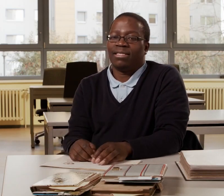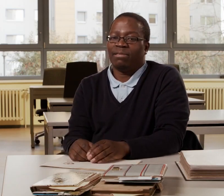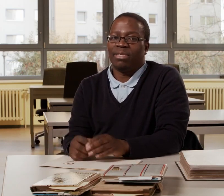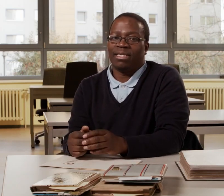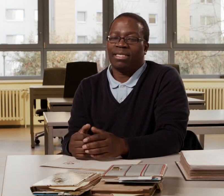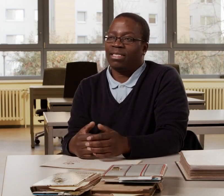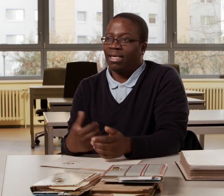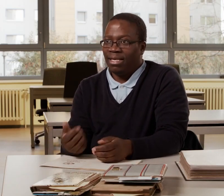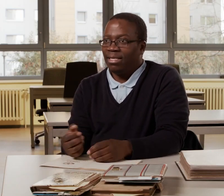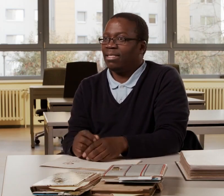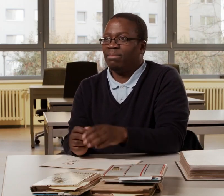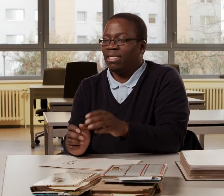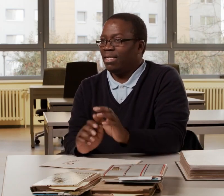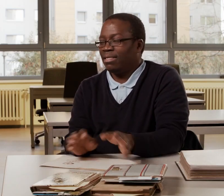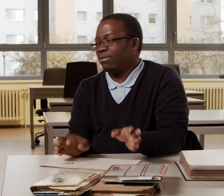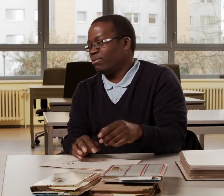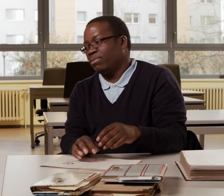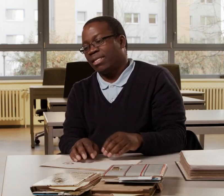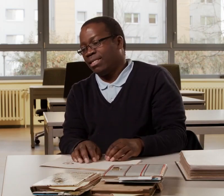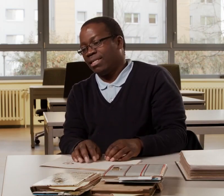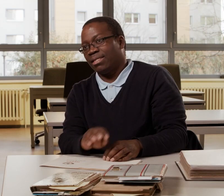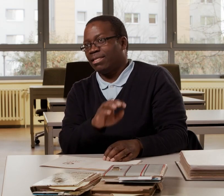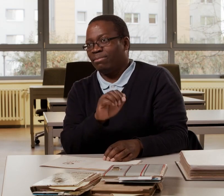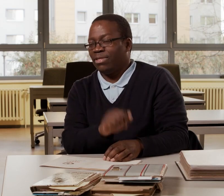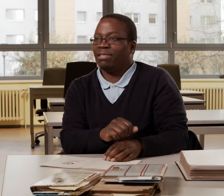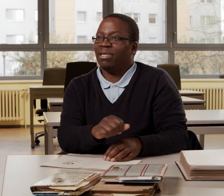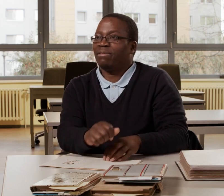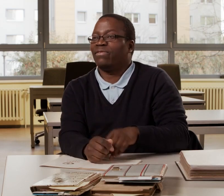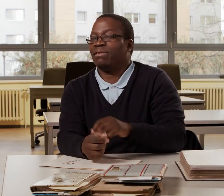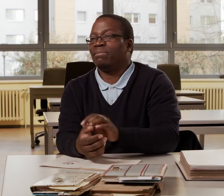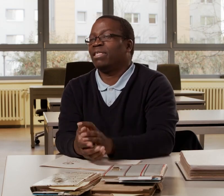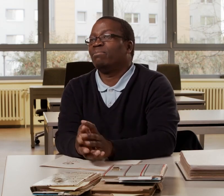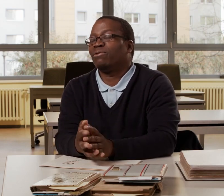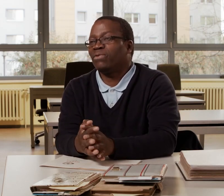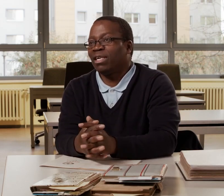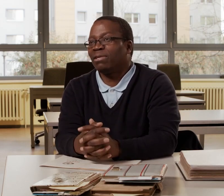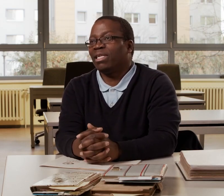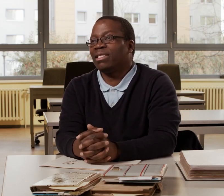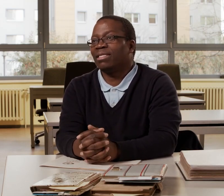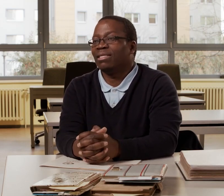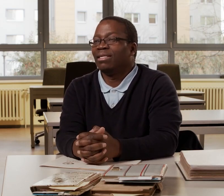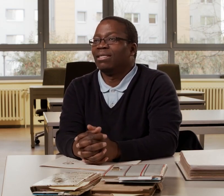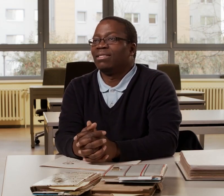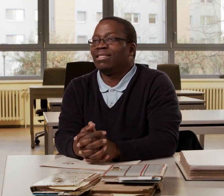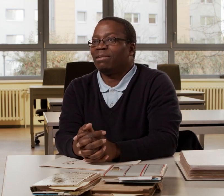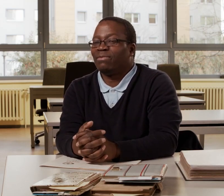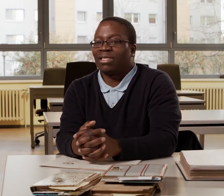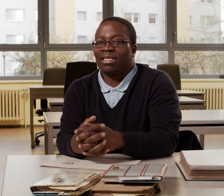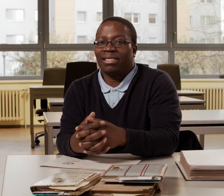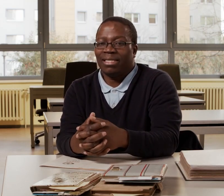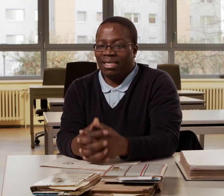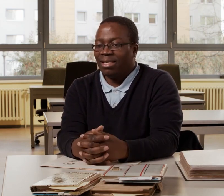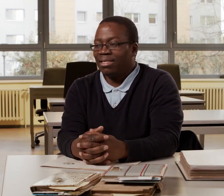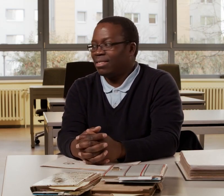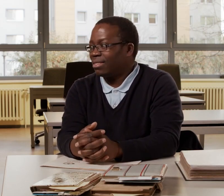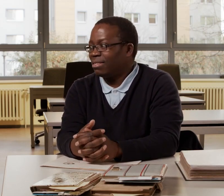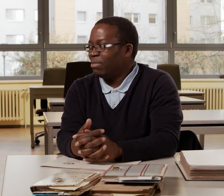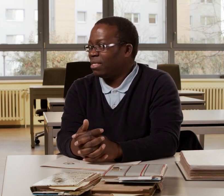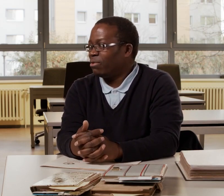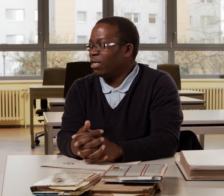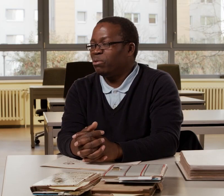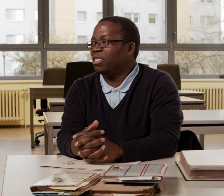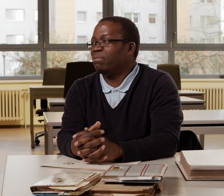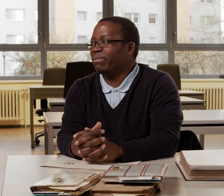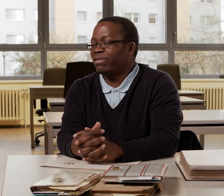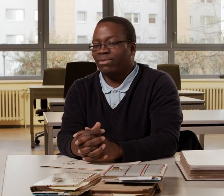Ich habe gestreikt mit allem drumherum, ich habe gesagt, ich muss in meinen Berufen arbeiten. Ich habe wirklich riskiert, dass